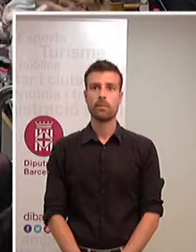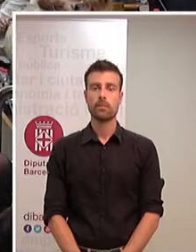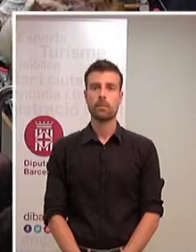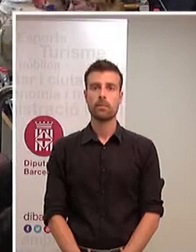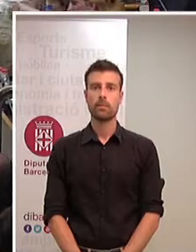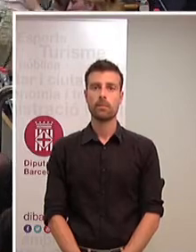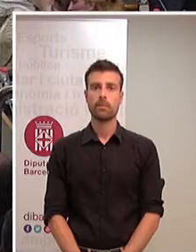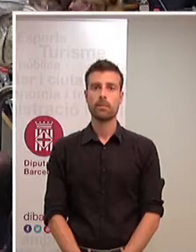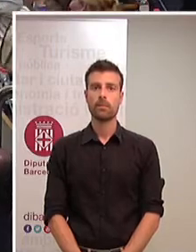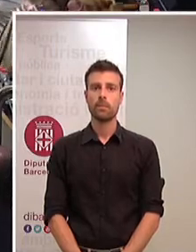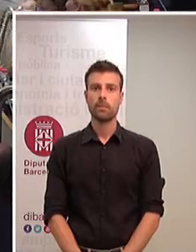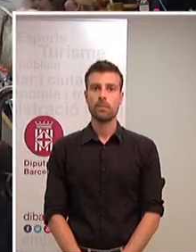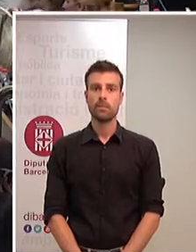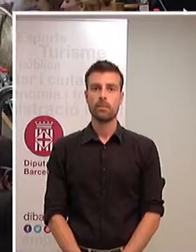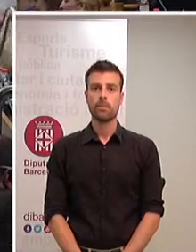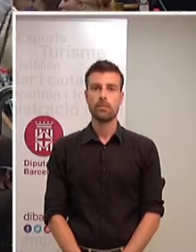gràcies